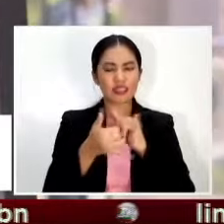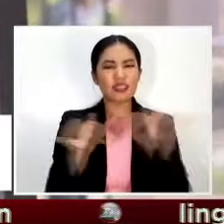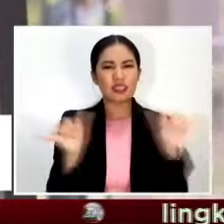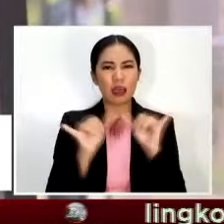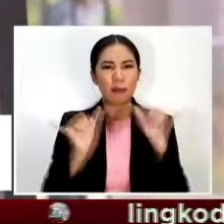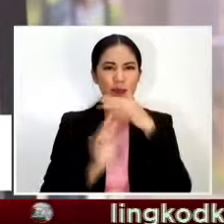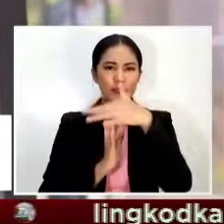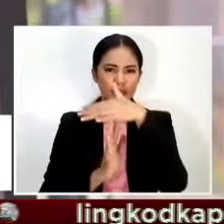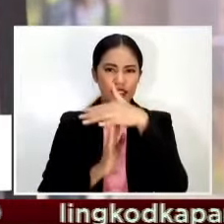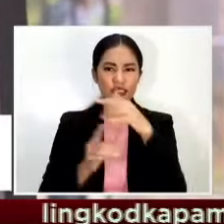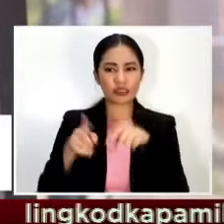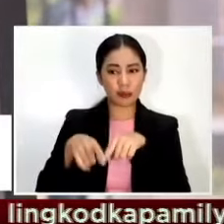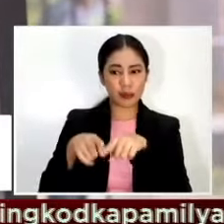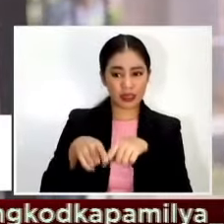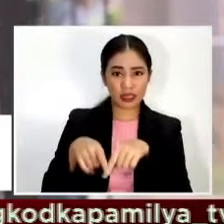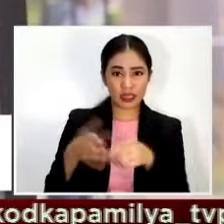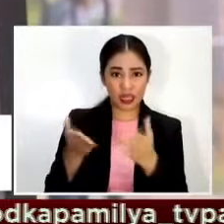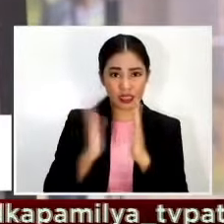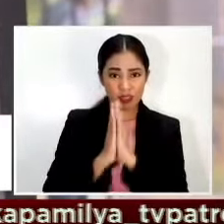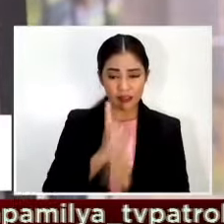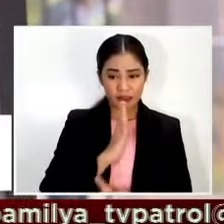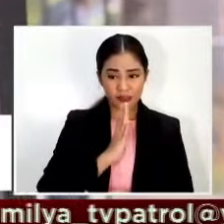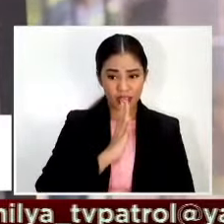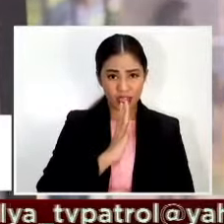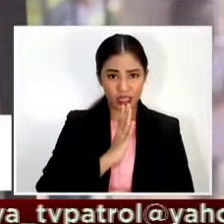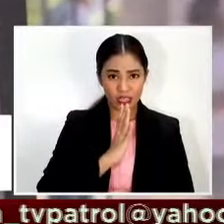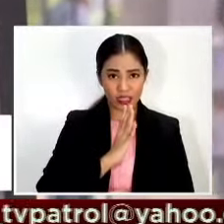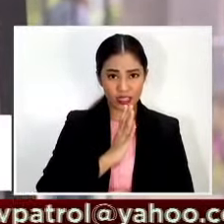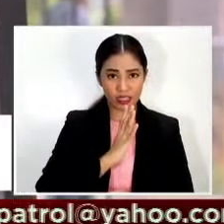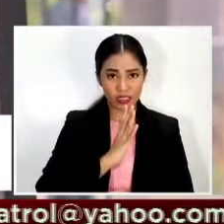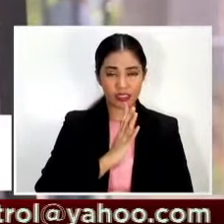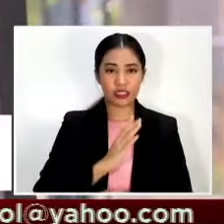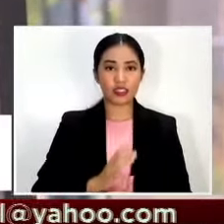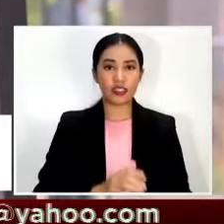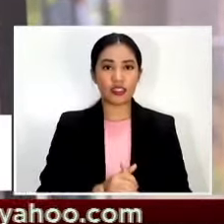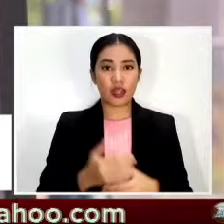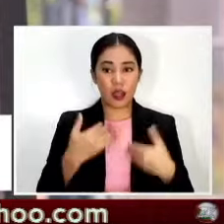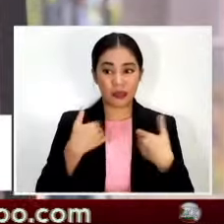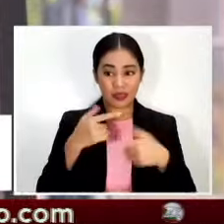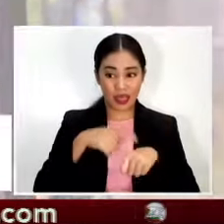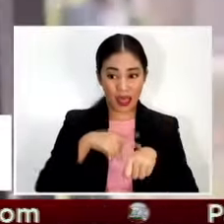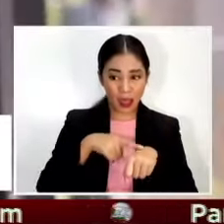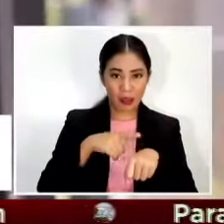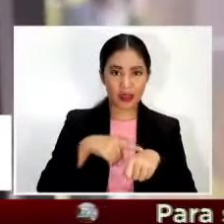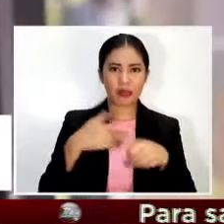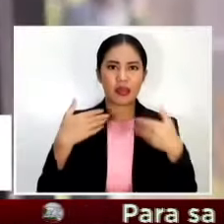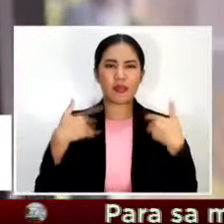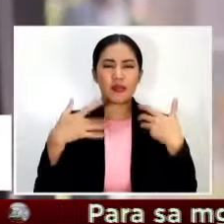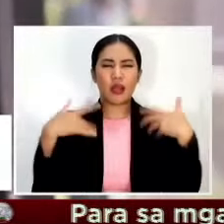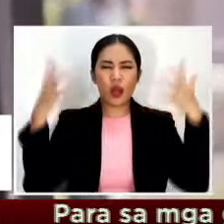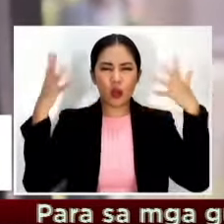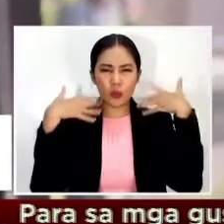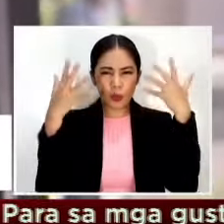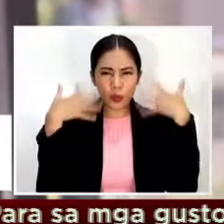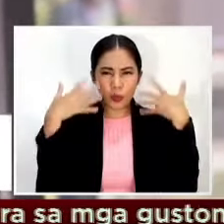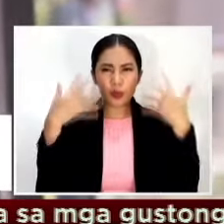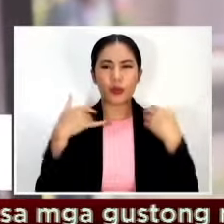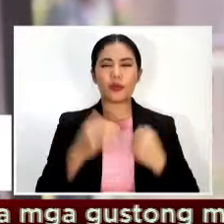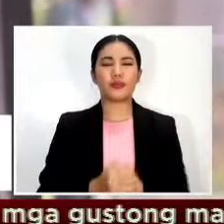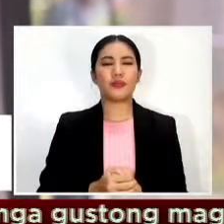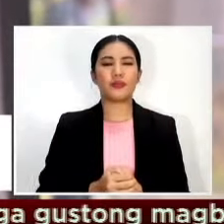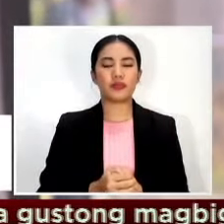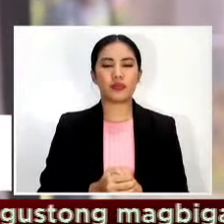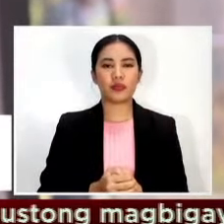tatanungin pa namin sa kanila okay lang ba tayo ng ganitong time kayo kakain yung mainit patawa kami kahit pa pa kasi